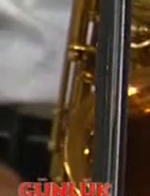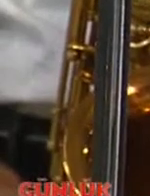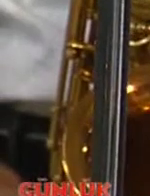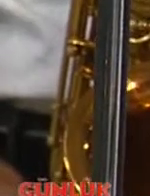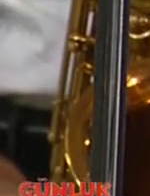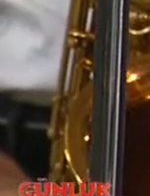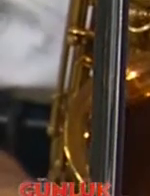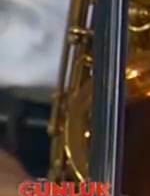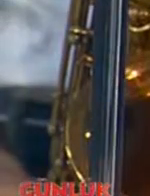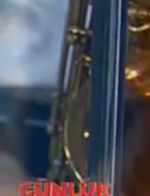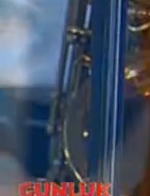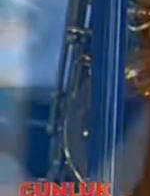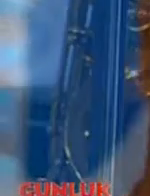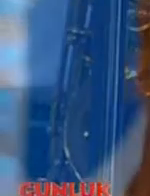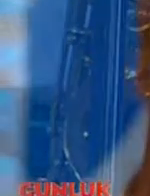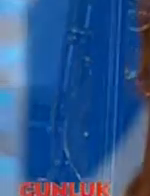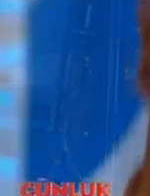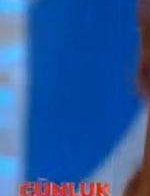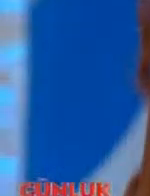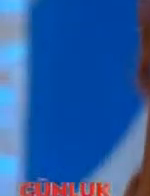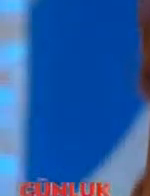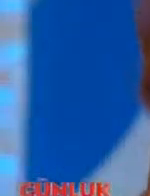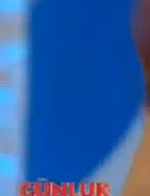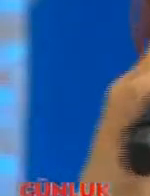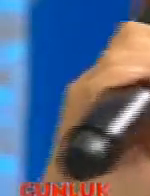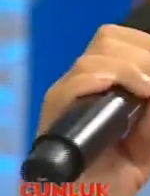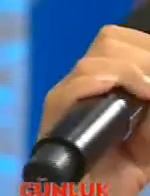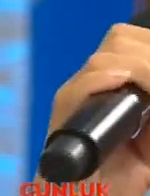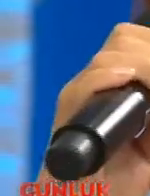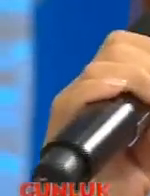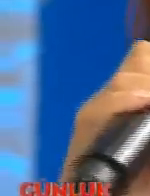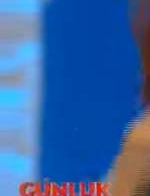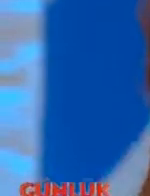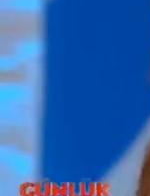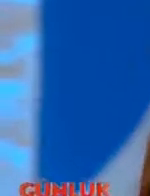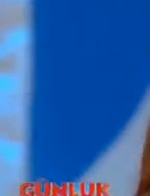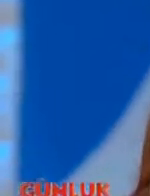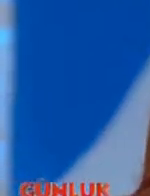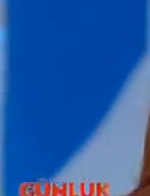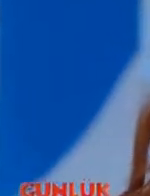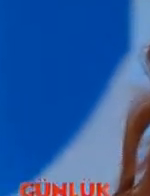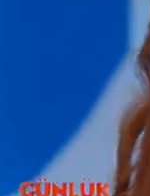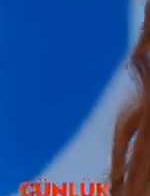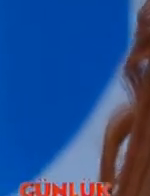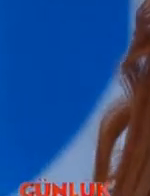geçen yolcu yolcu sensin